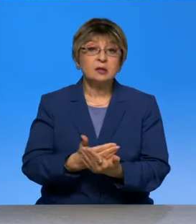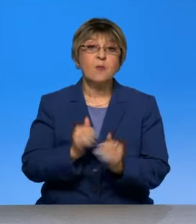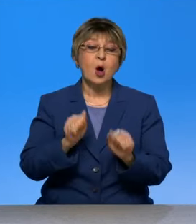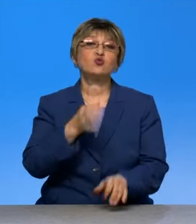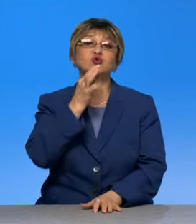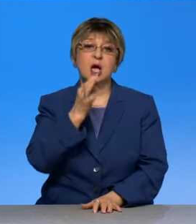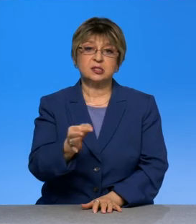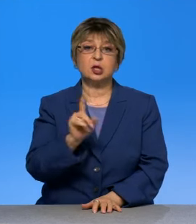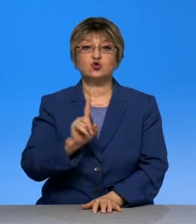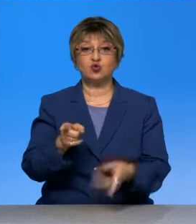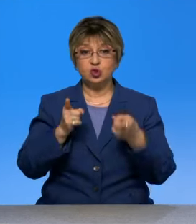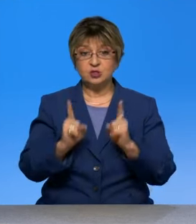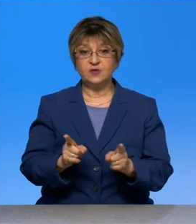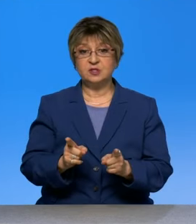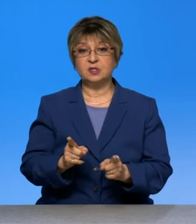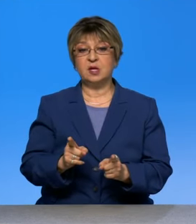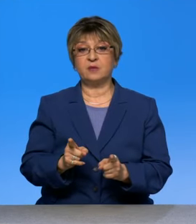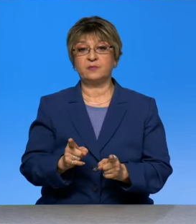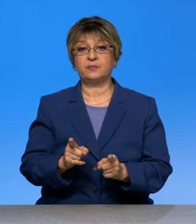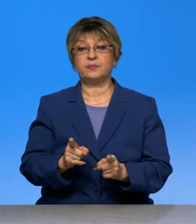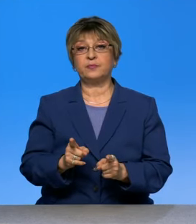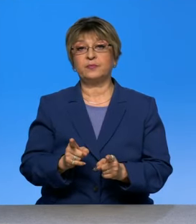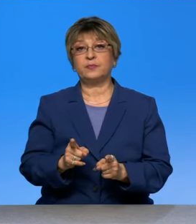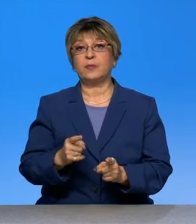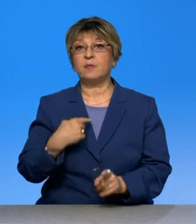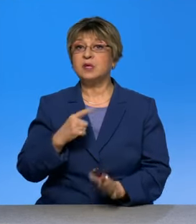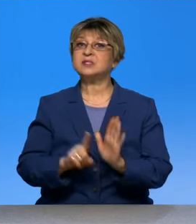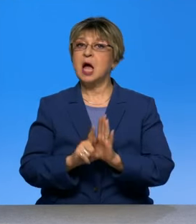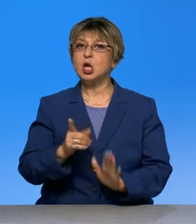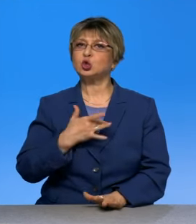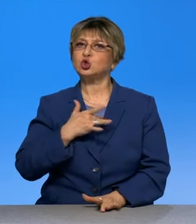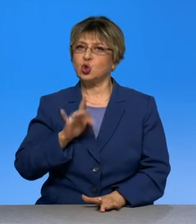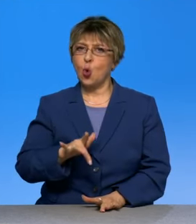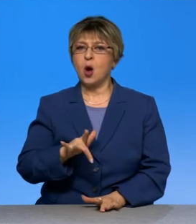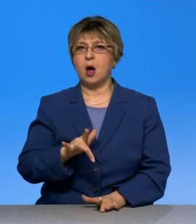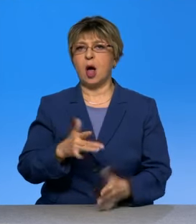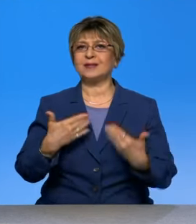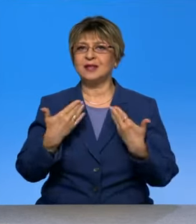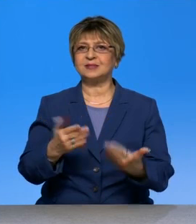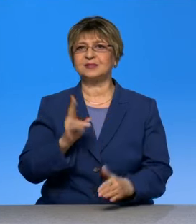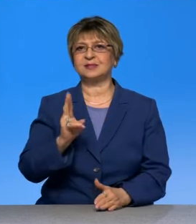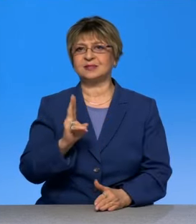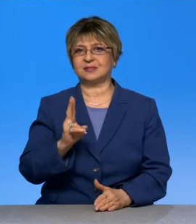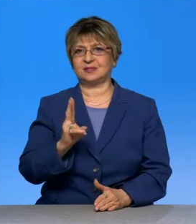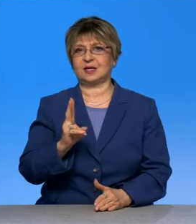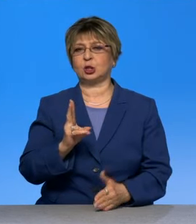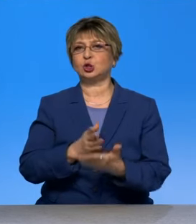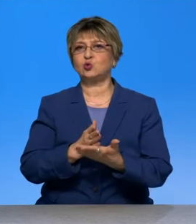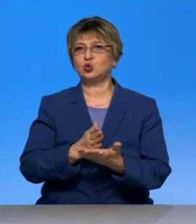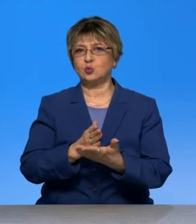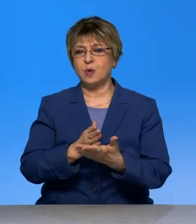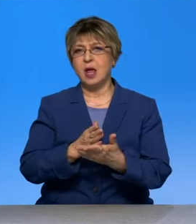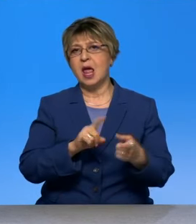сказать, что действительно нас научило быть строгим относиться. Карантин, вот это как раз, то есть служба педнадзора делала